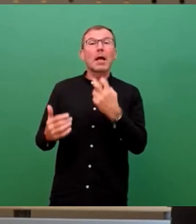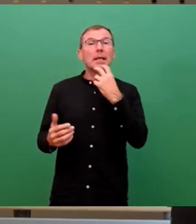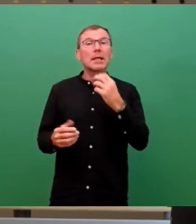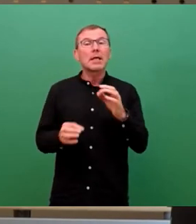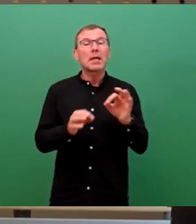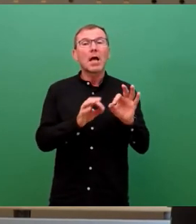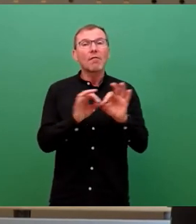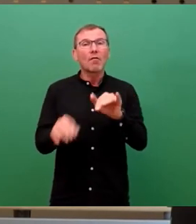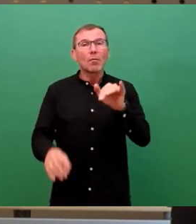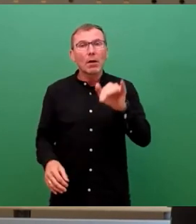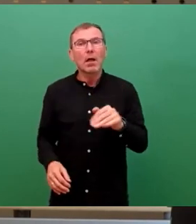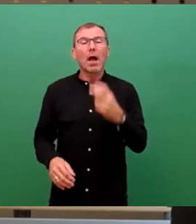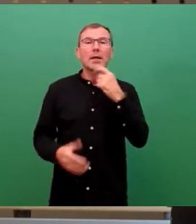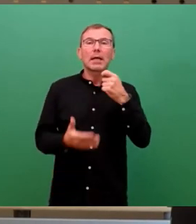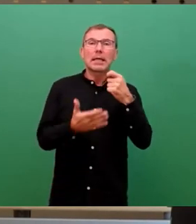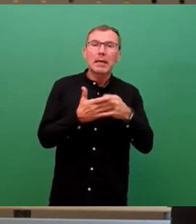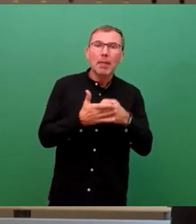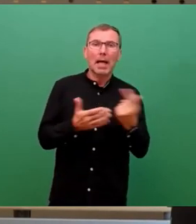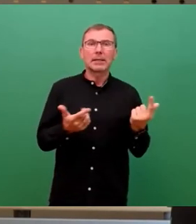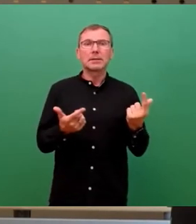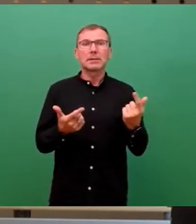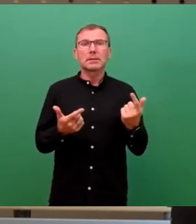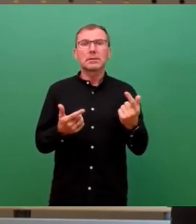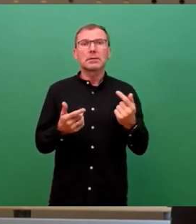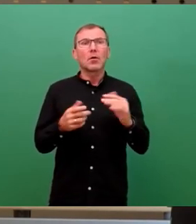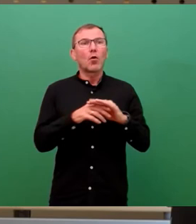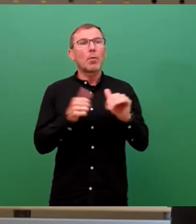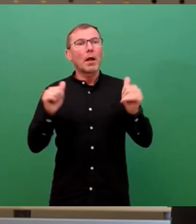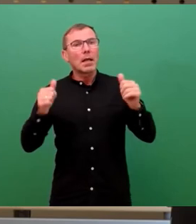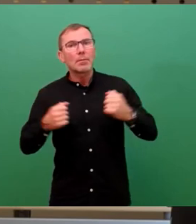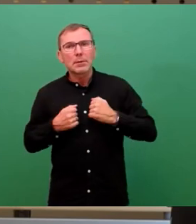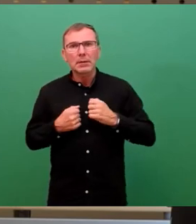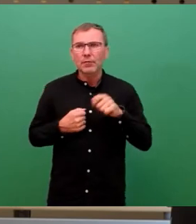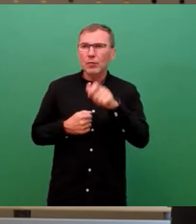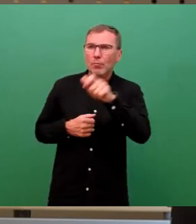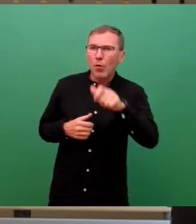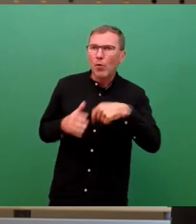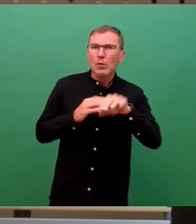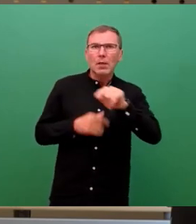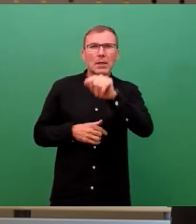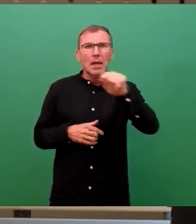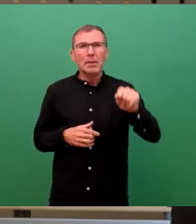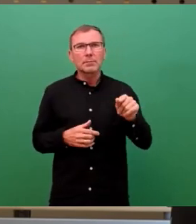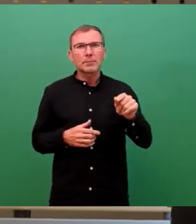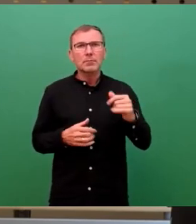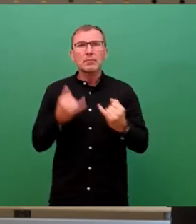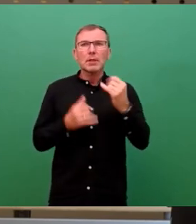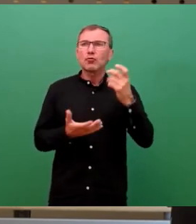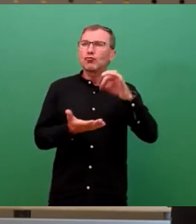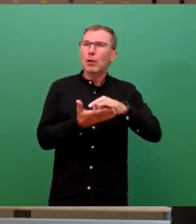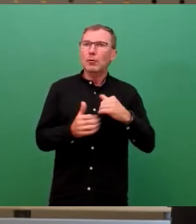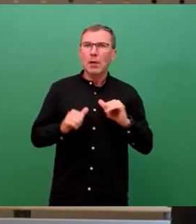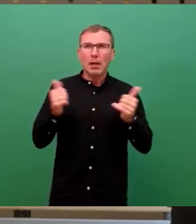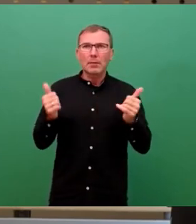Energiepreise, in der Frage von Existenzängsten für Bürger und für Unternehmen, für den Industriestandort Deutschland erleben, ist das